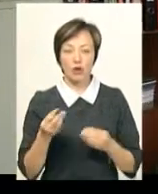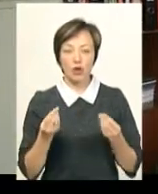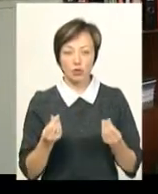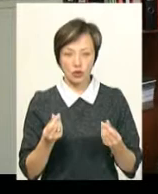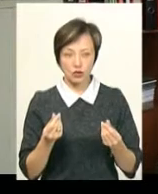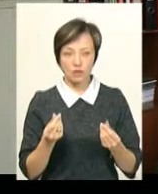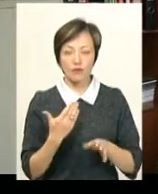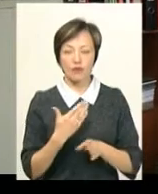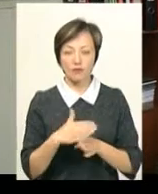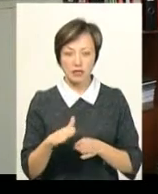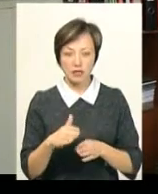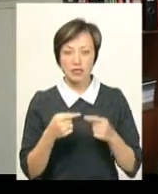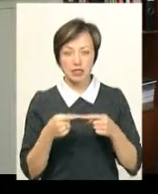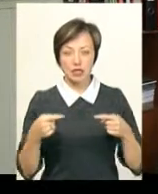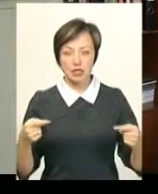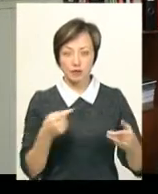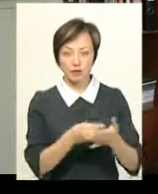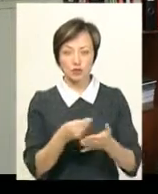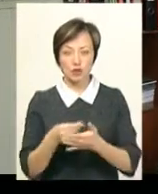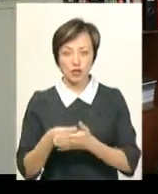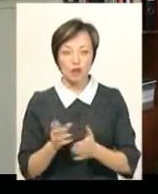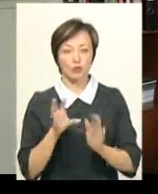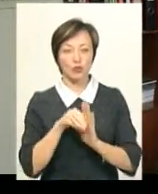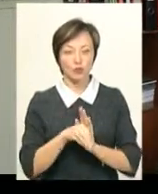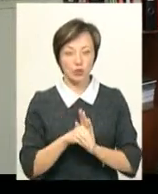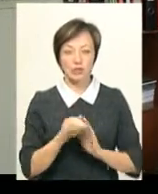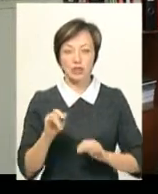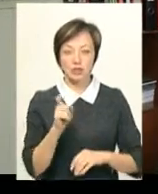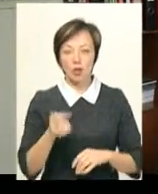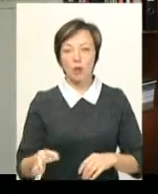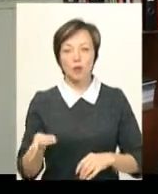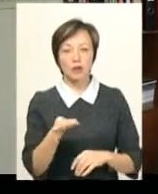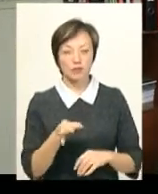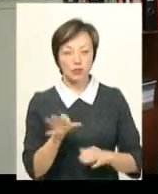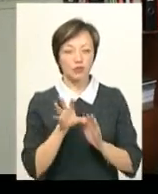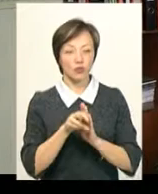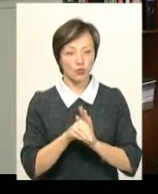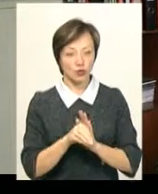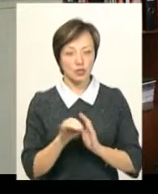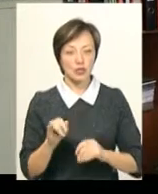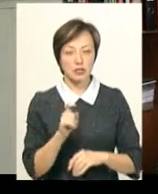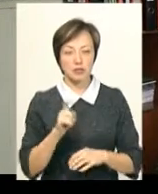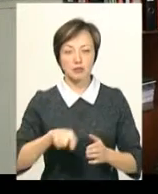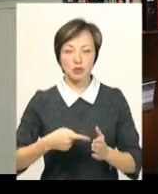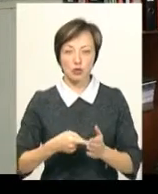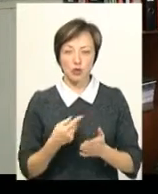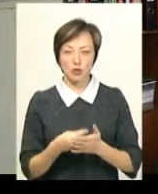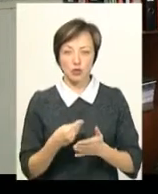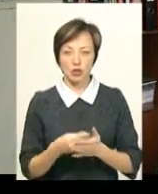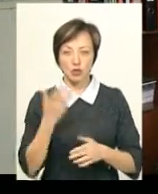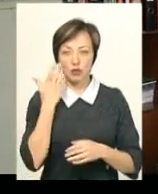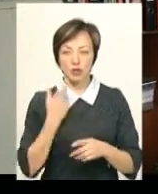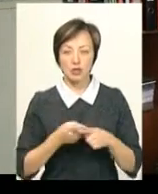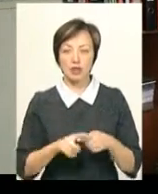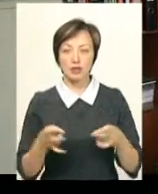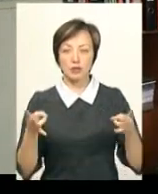виділено з різних бюджетів, в тому числі і з обласного, в тому числі і з міського бюджету, коли нам